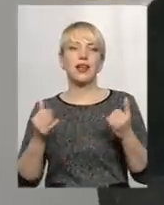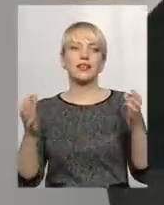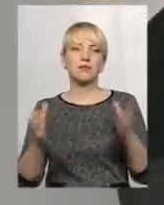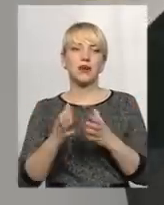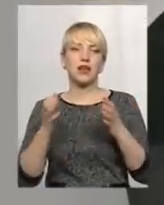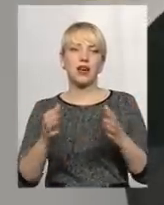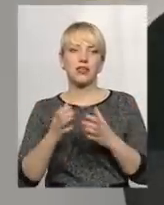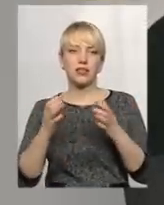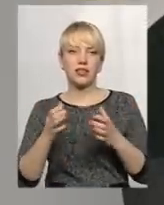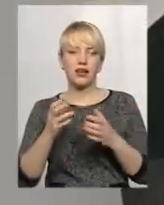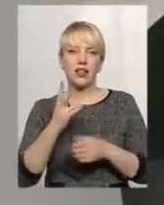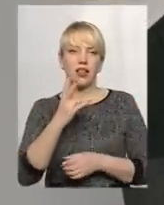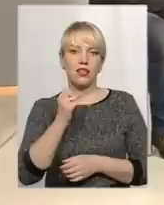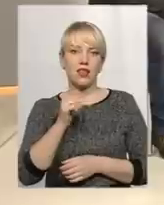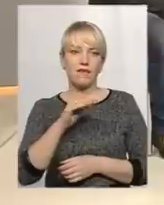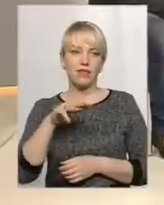нафтових відходів.